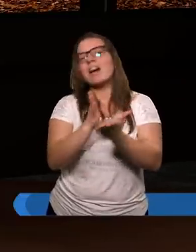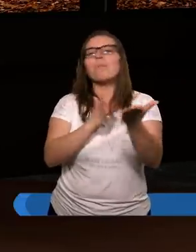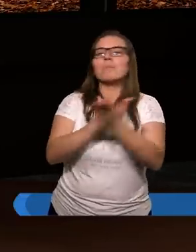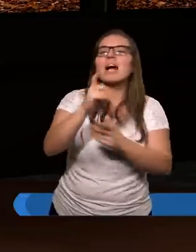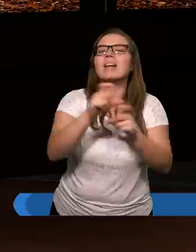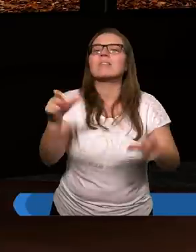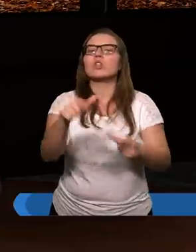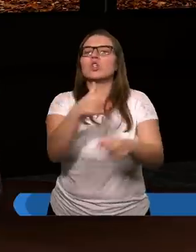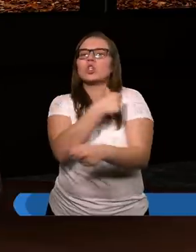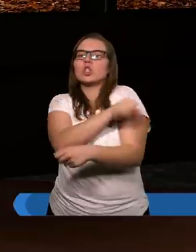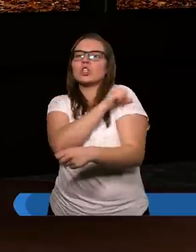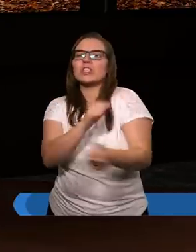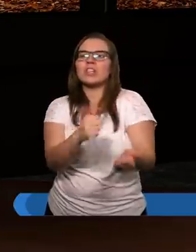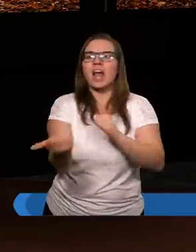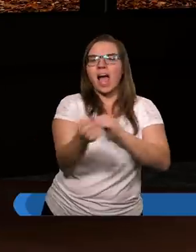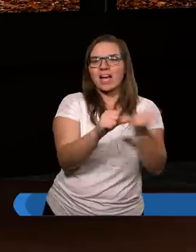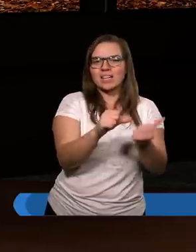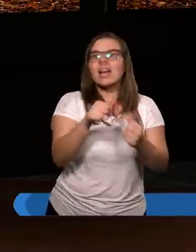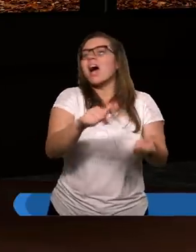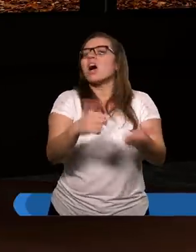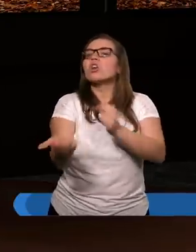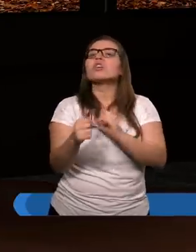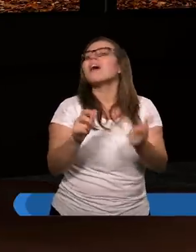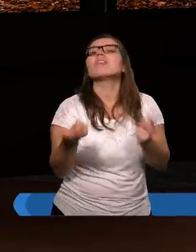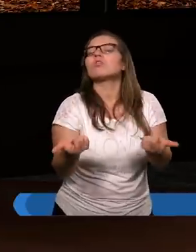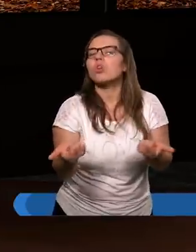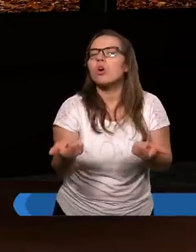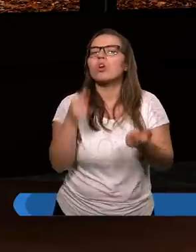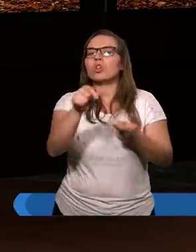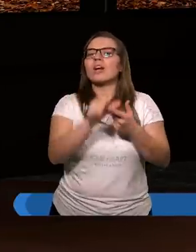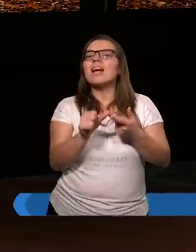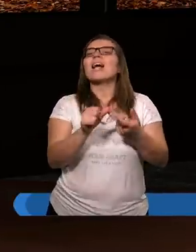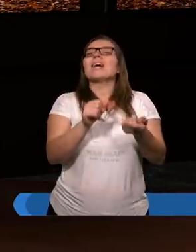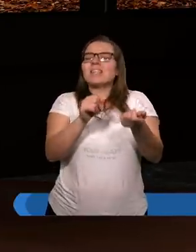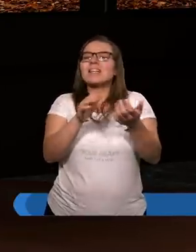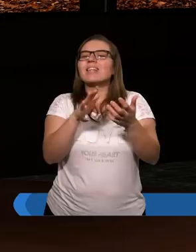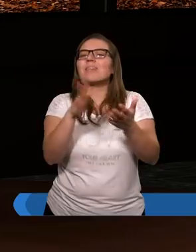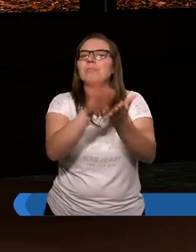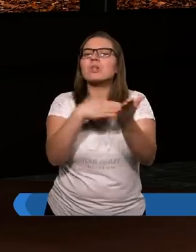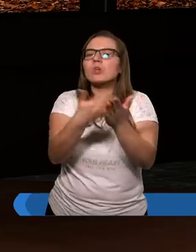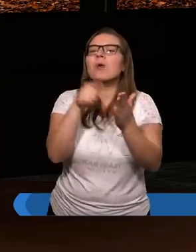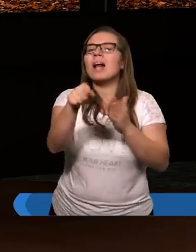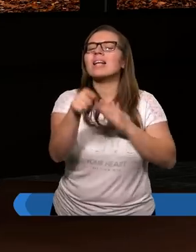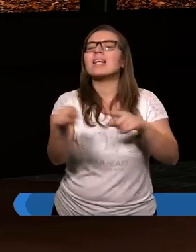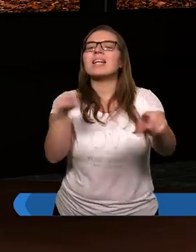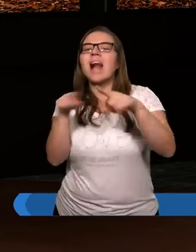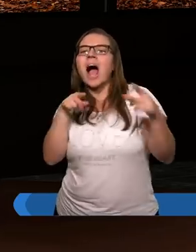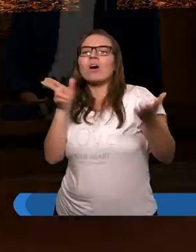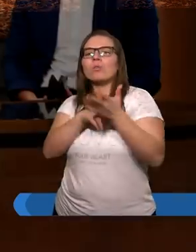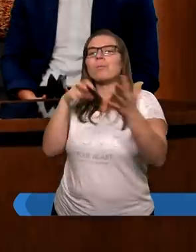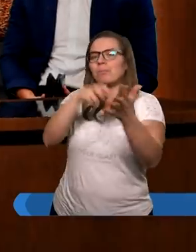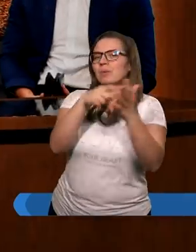I myślę, że chrzest jest takim zamiennikiem jakby tego znaku, który mieli